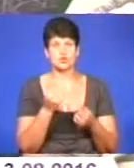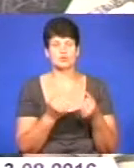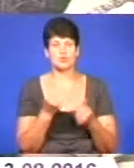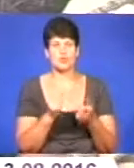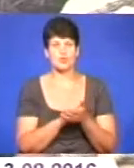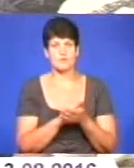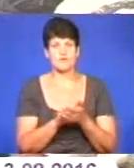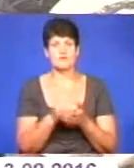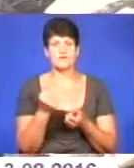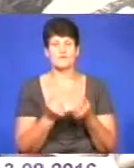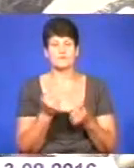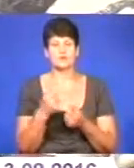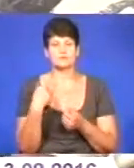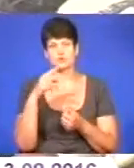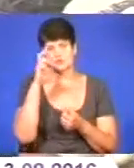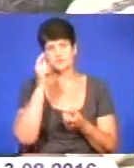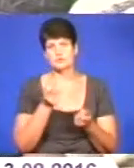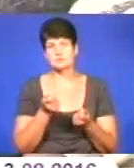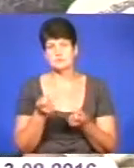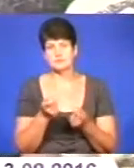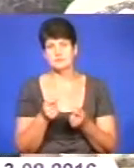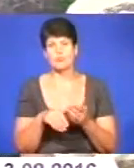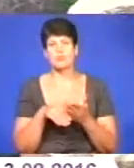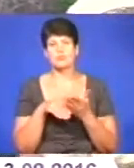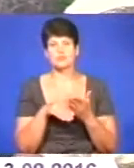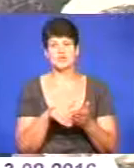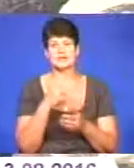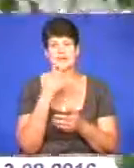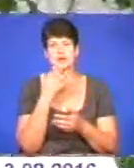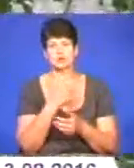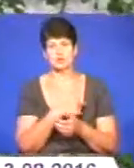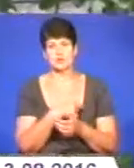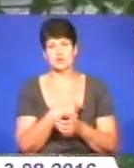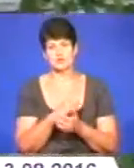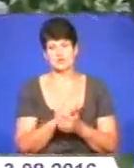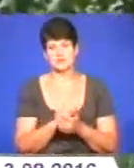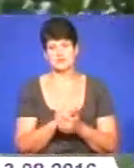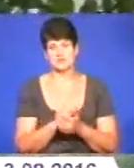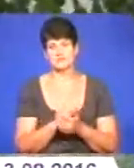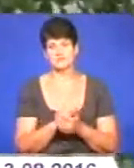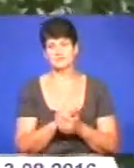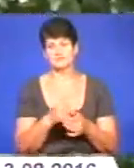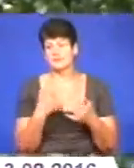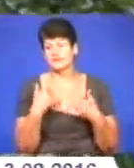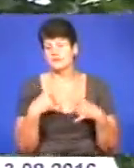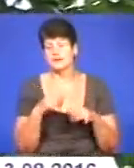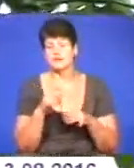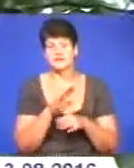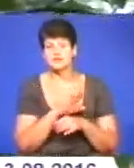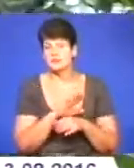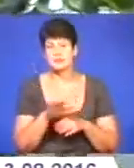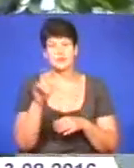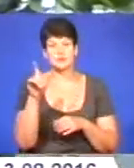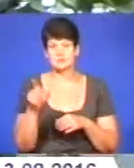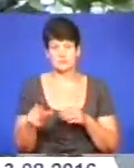обласної адміністрації, а також помічника народного депутата. Обурює навіть не сама особа водія, не те, що